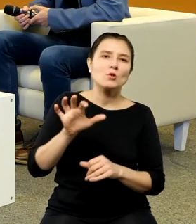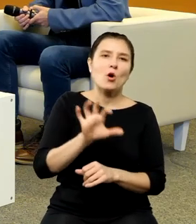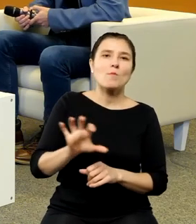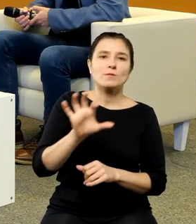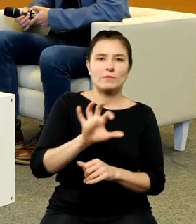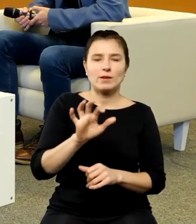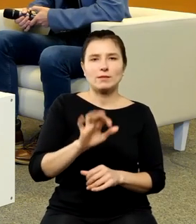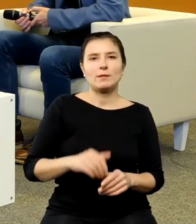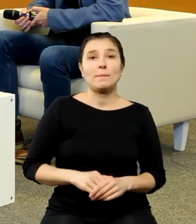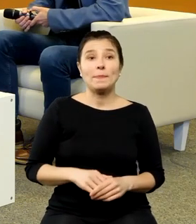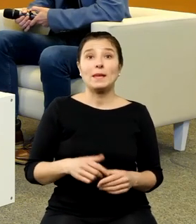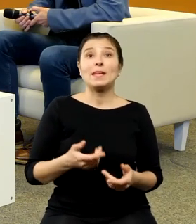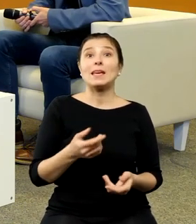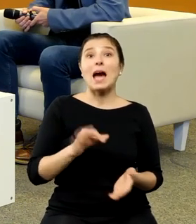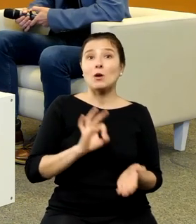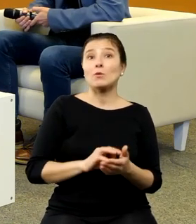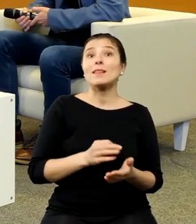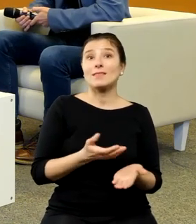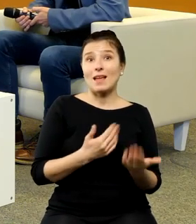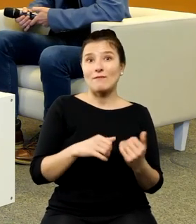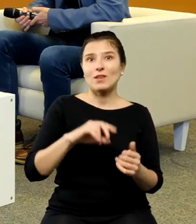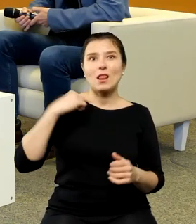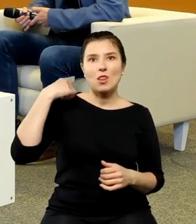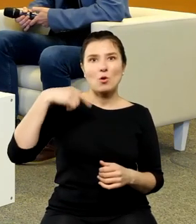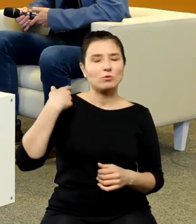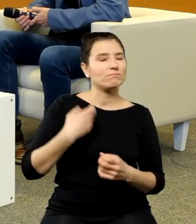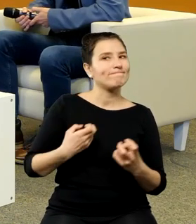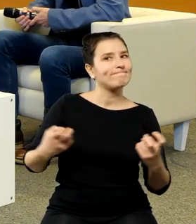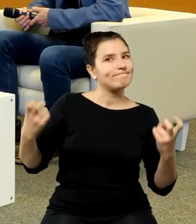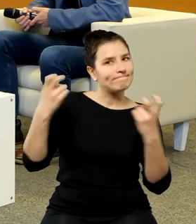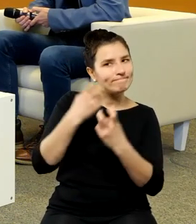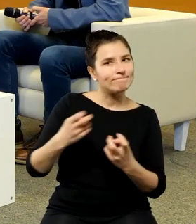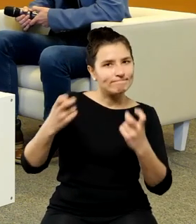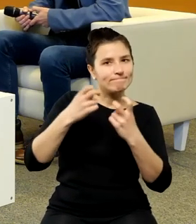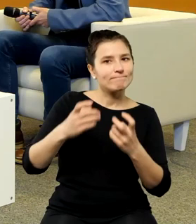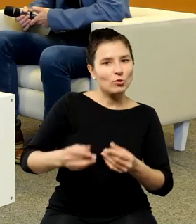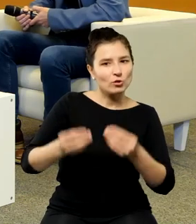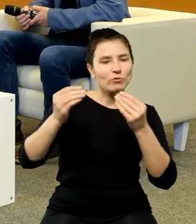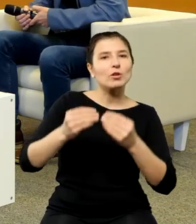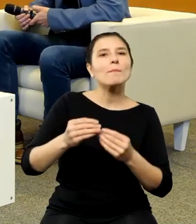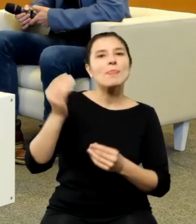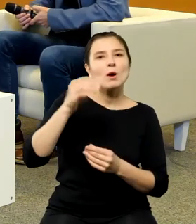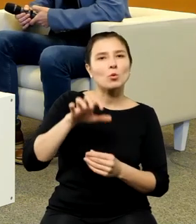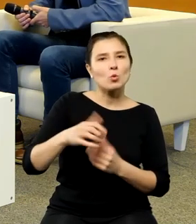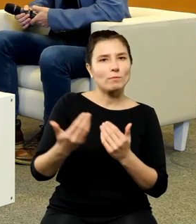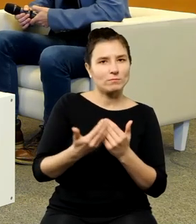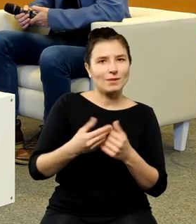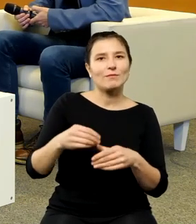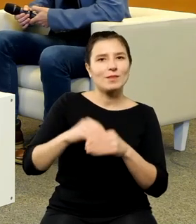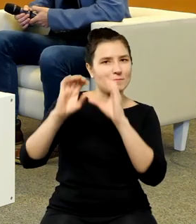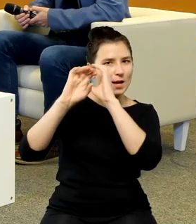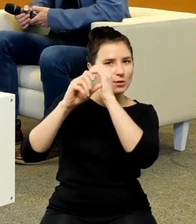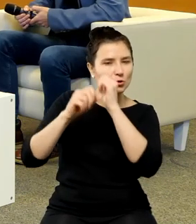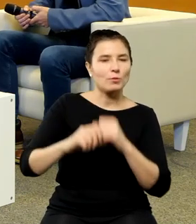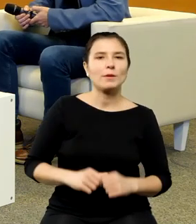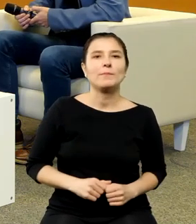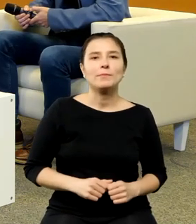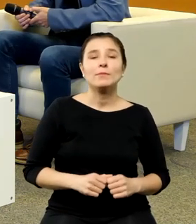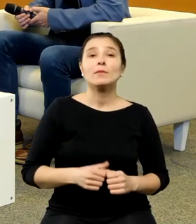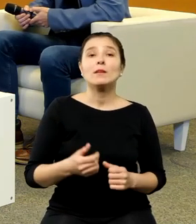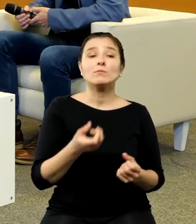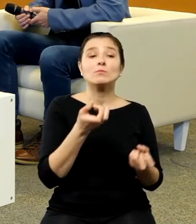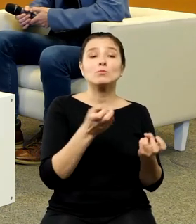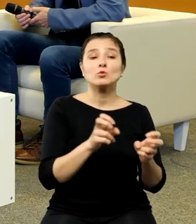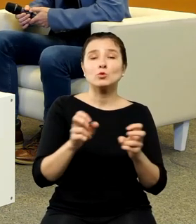wtedy Londyn w tym czasie jest bardzo zainteresowany rozwojem nauk matematycznych, w tym astronomii. Powstają